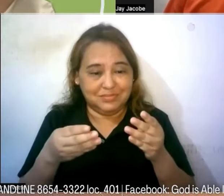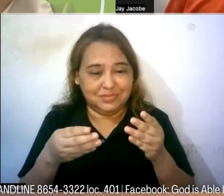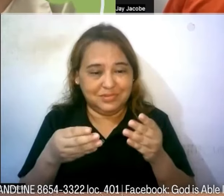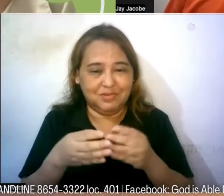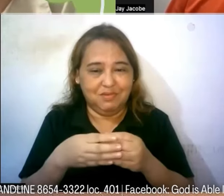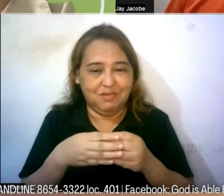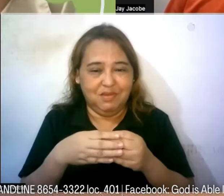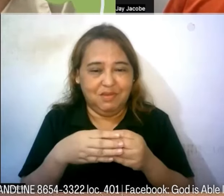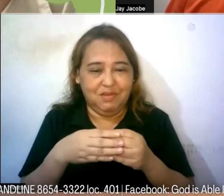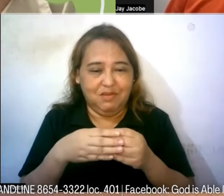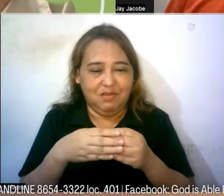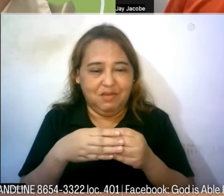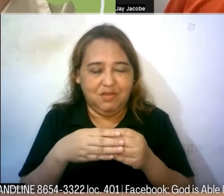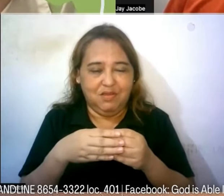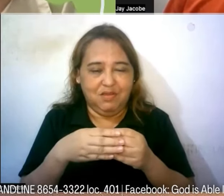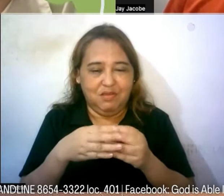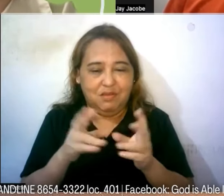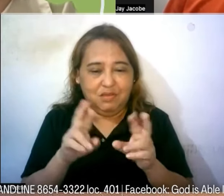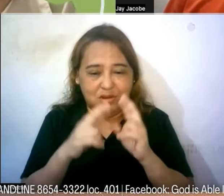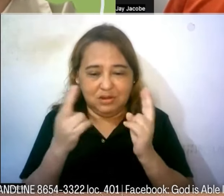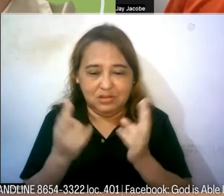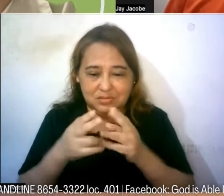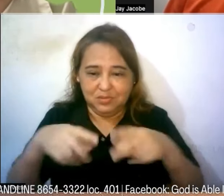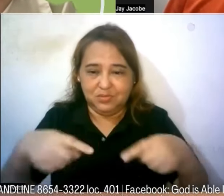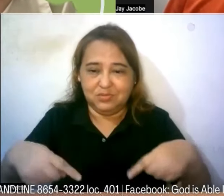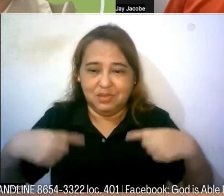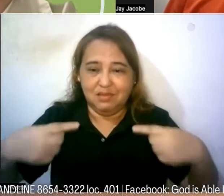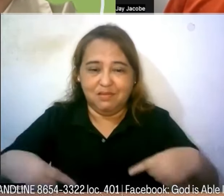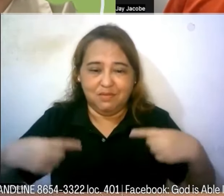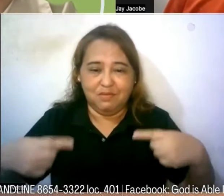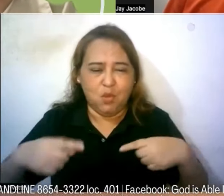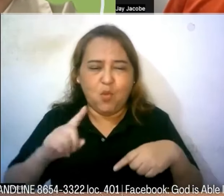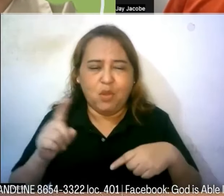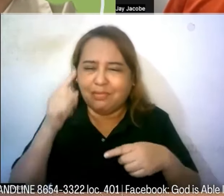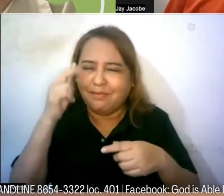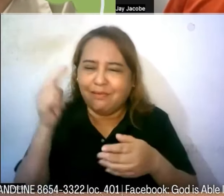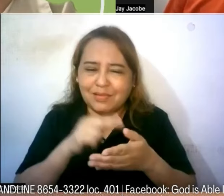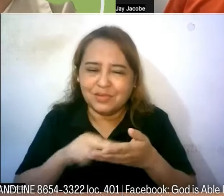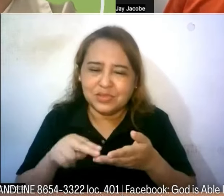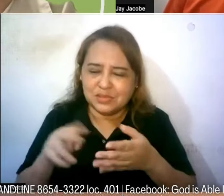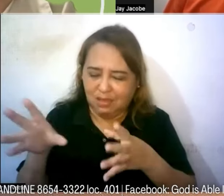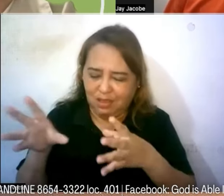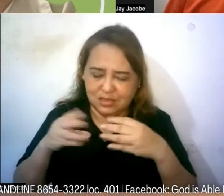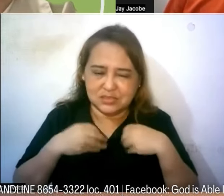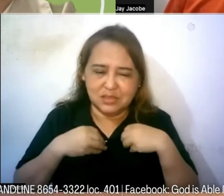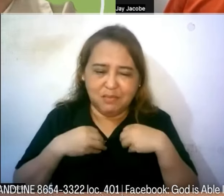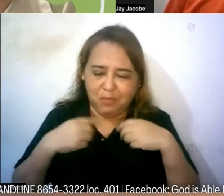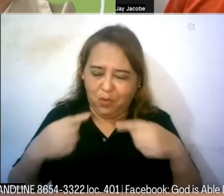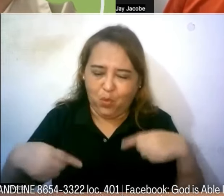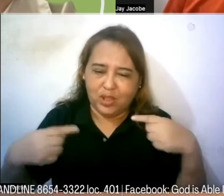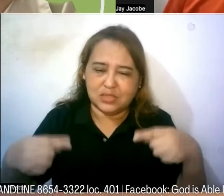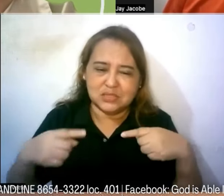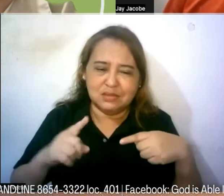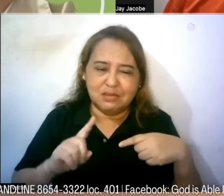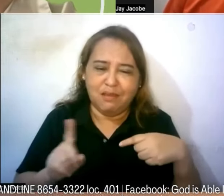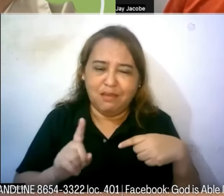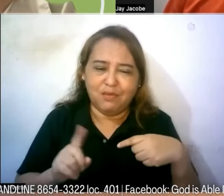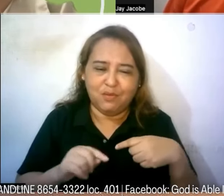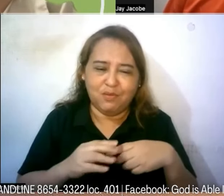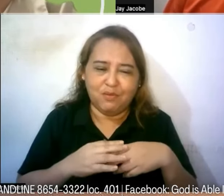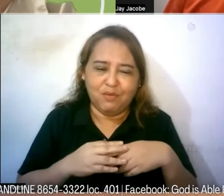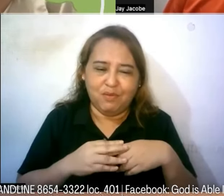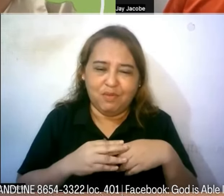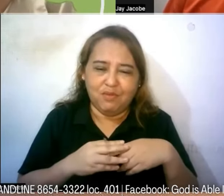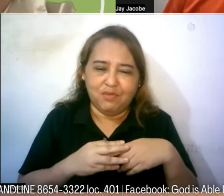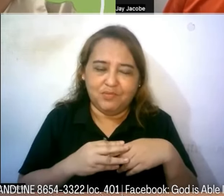nabigay sa kanya ano po ang parang napansin nyo sa kanya pagkatapos siya matanggap yung wheelchair nabanggit nyo parang masaya ho siya ano po ang nagawa ng isang simpleng